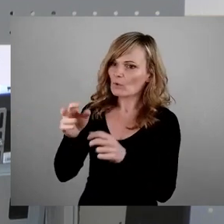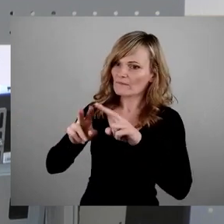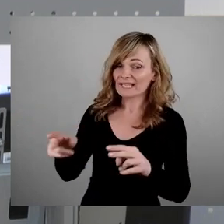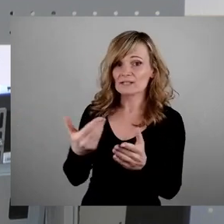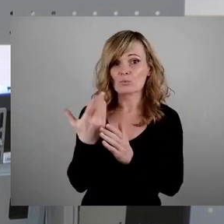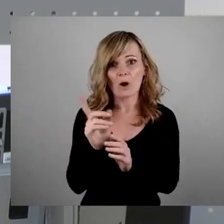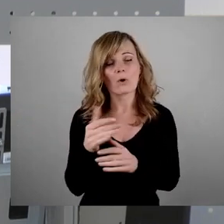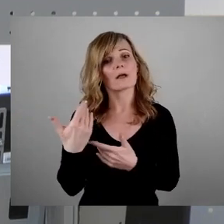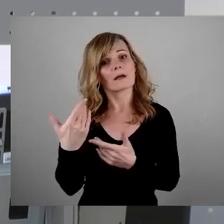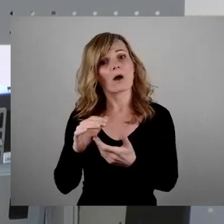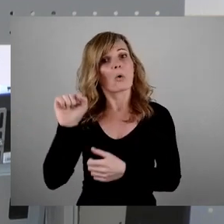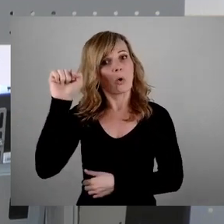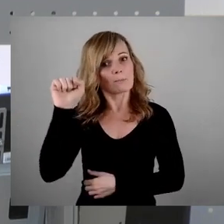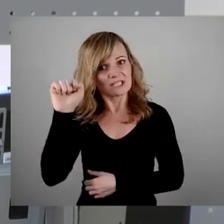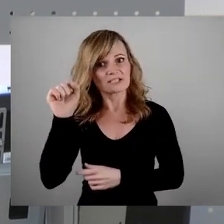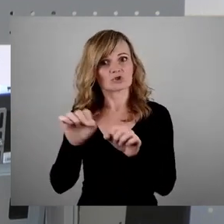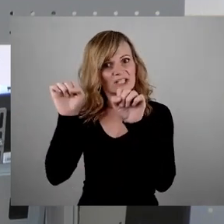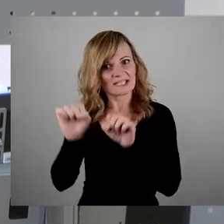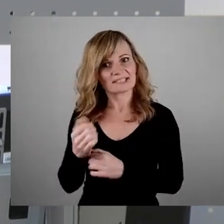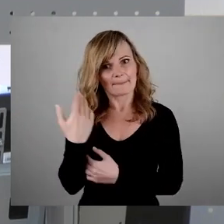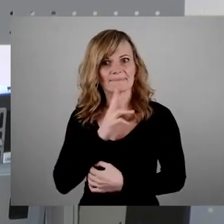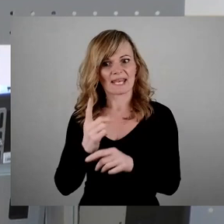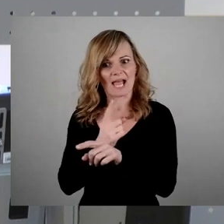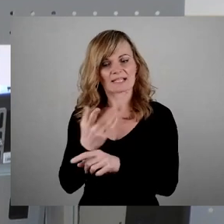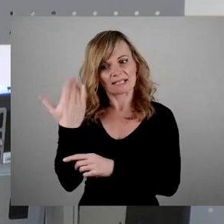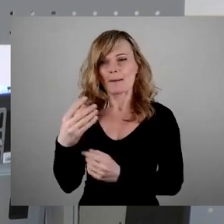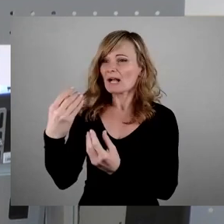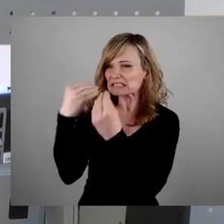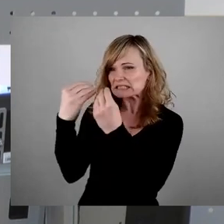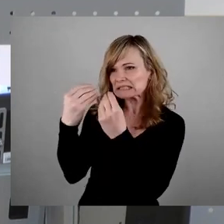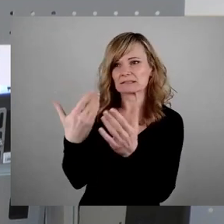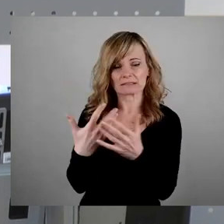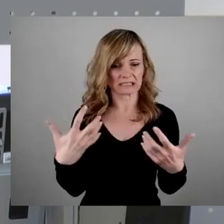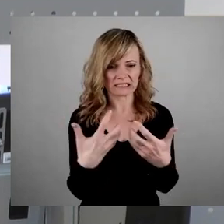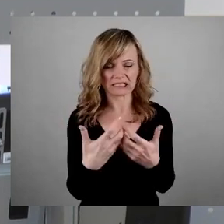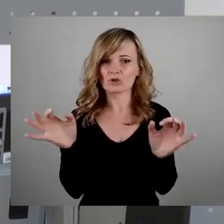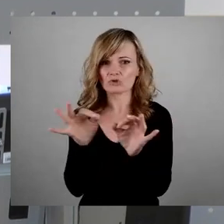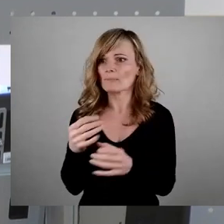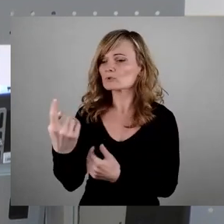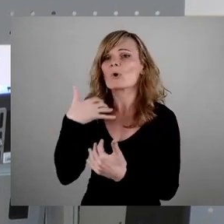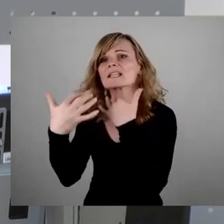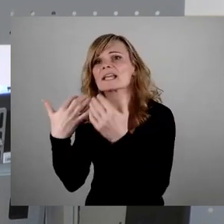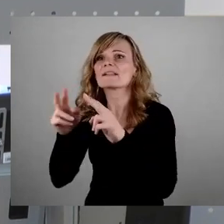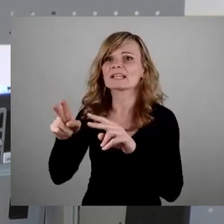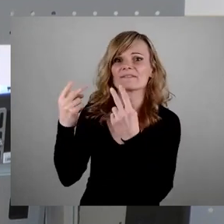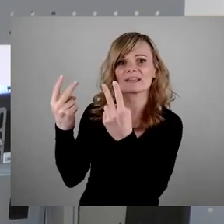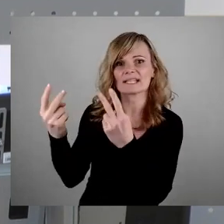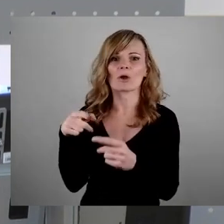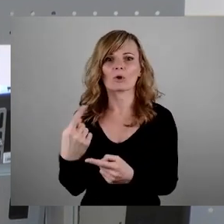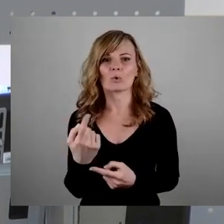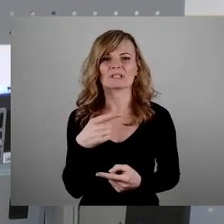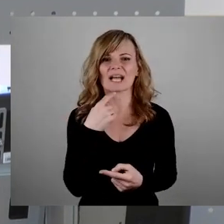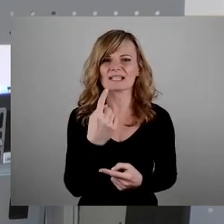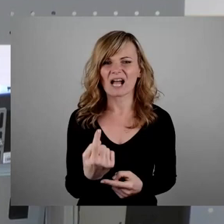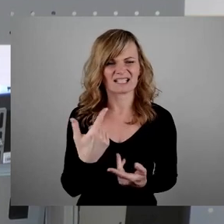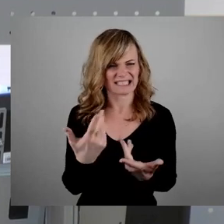System uns dargebracht worden, dass Krieg was Furchbares ist. Und wenn dann hier jemand redet und Kriegsgeilheit in der